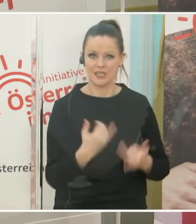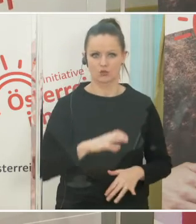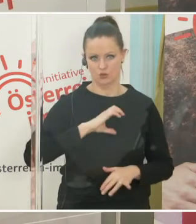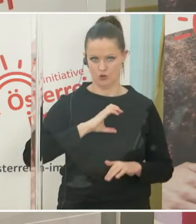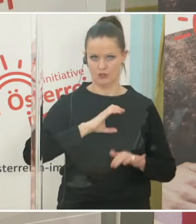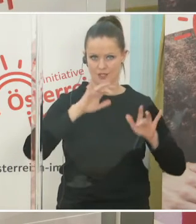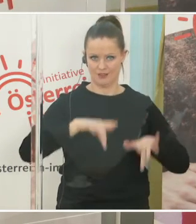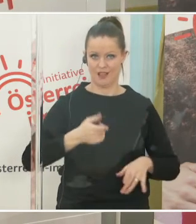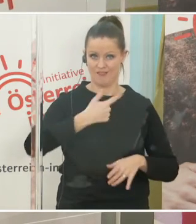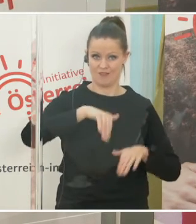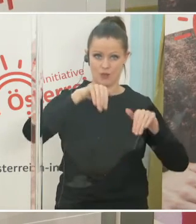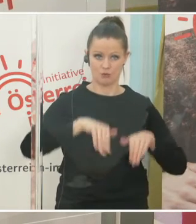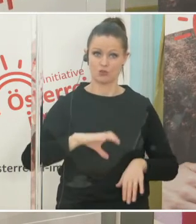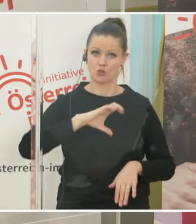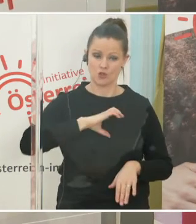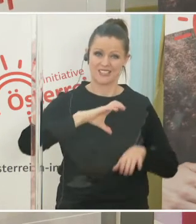ergreifen.